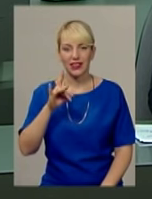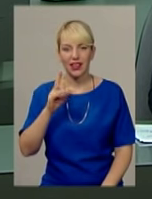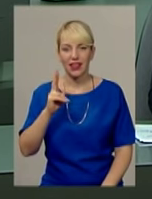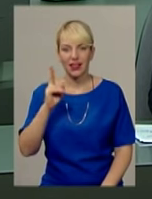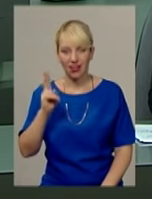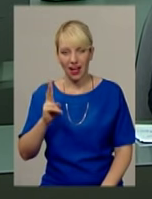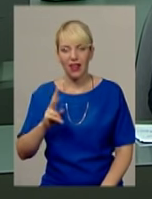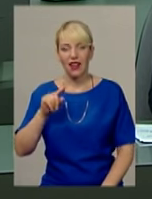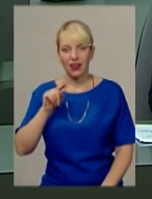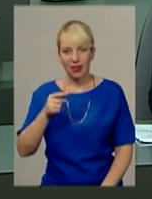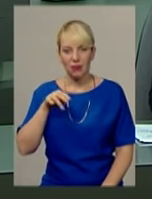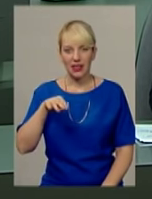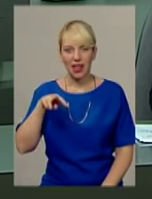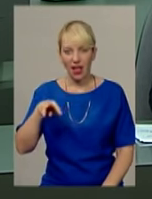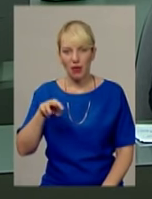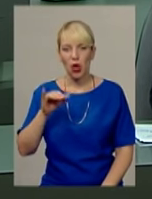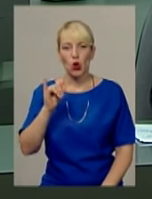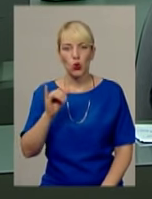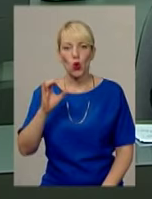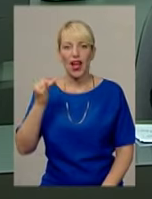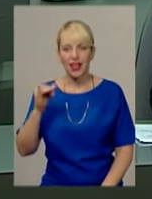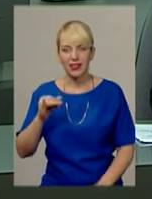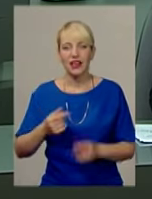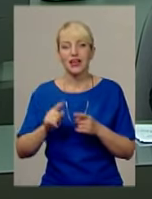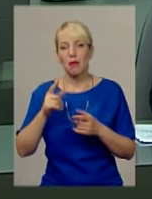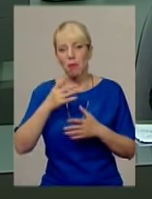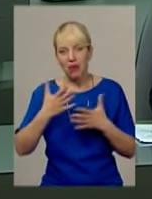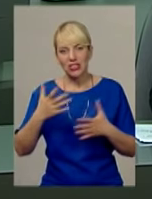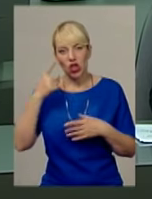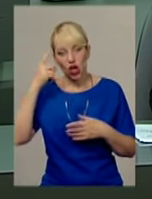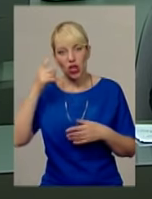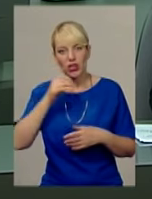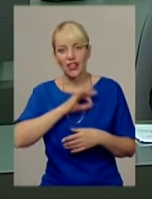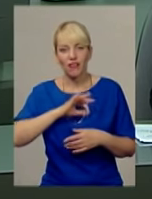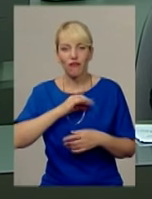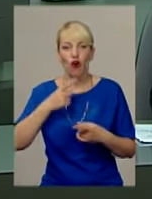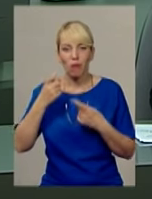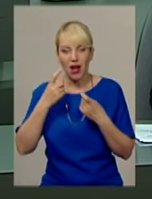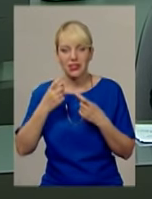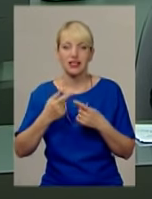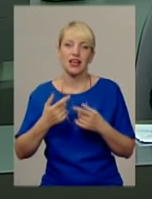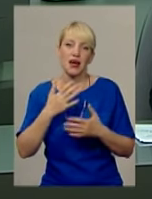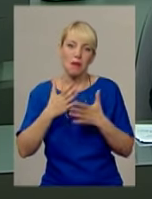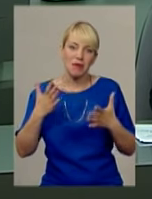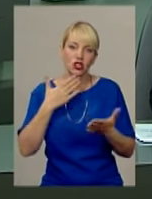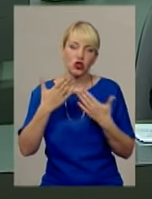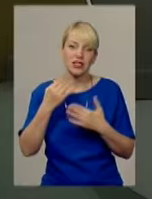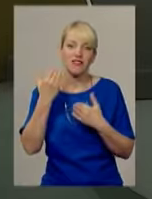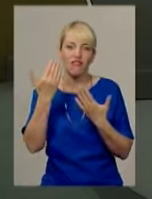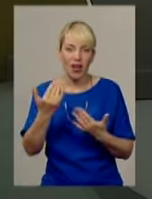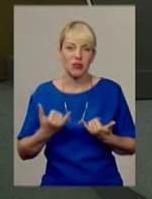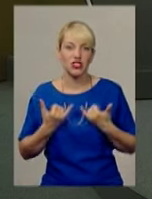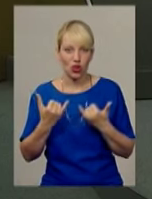.km.ua. Відтепер більше корисної інформації та можливостей спілкування із вами, шановні користувачі.